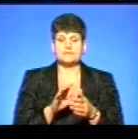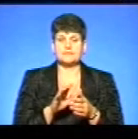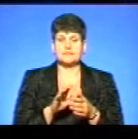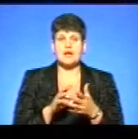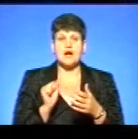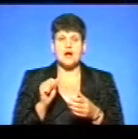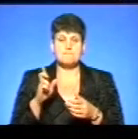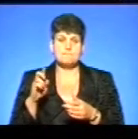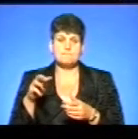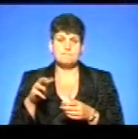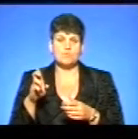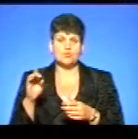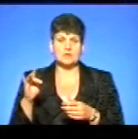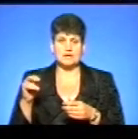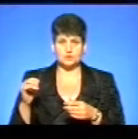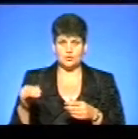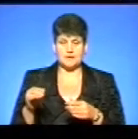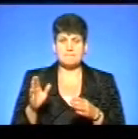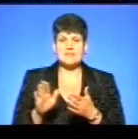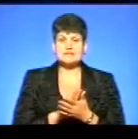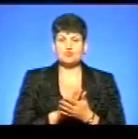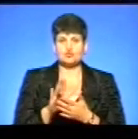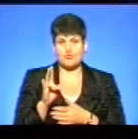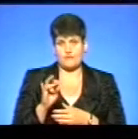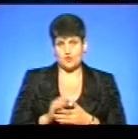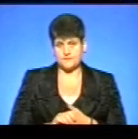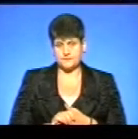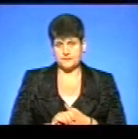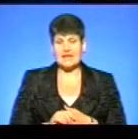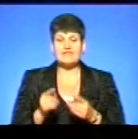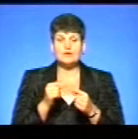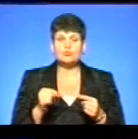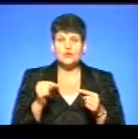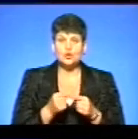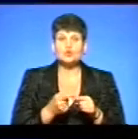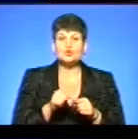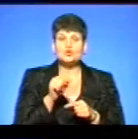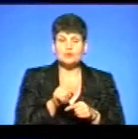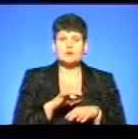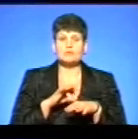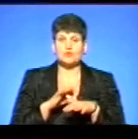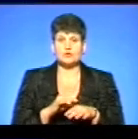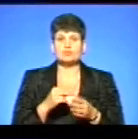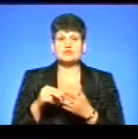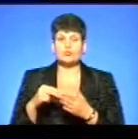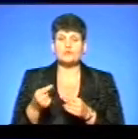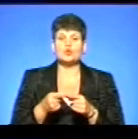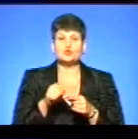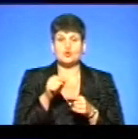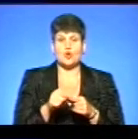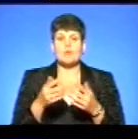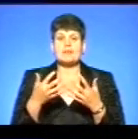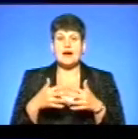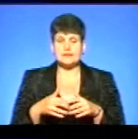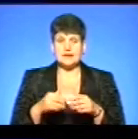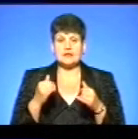амбулаторії загальної практики сімейної медицини, безкоштовно. І відповідно від цього, сьогодні ми проводимо закупівлю такого обладнання, і коли вже